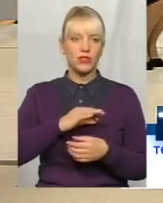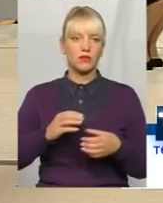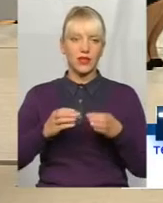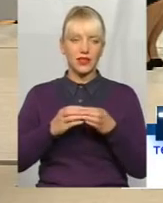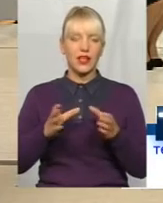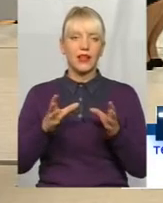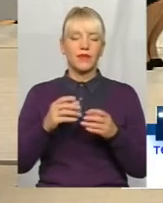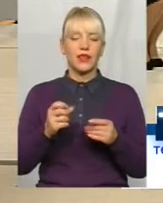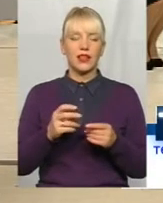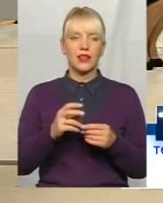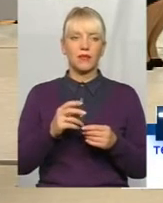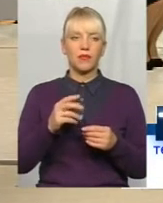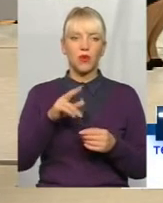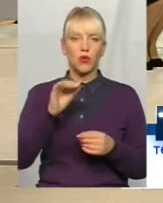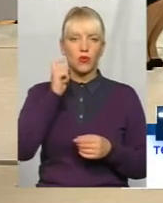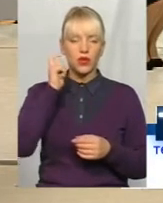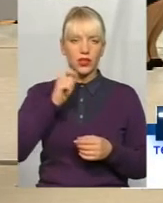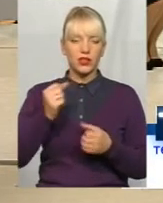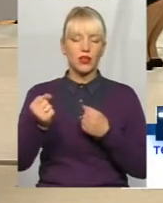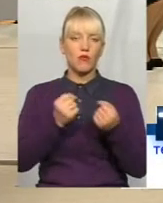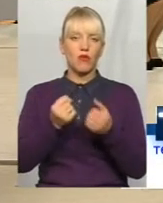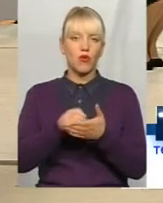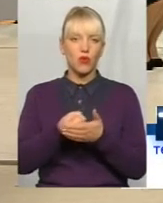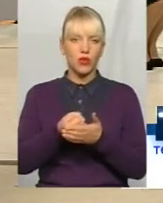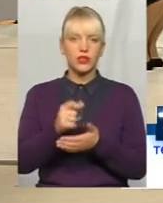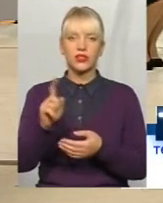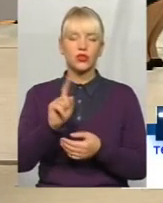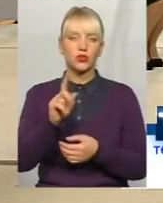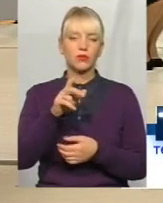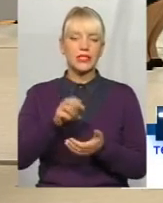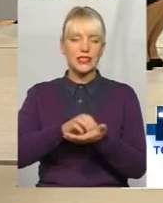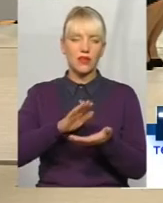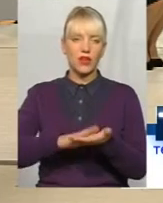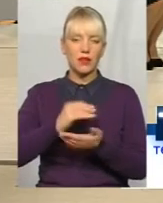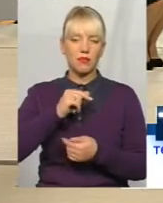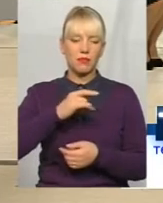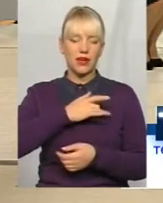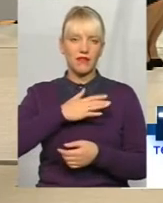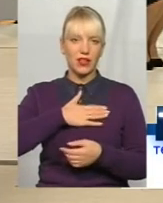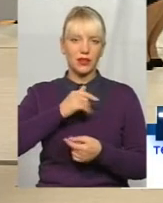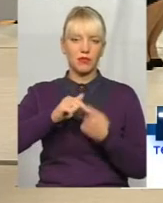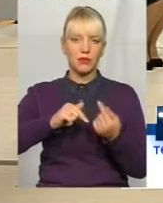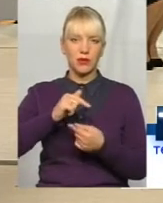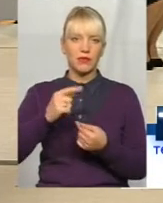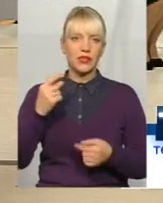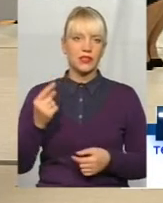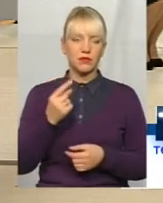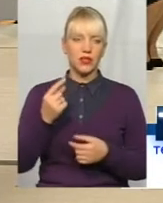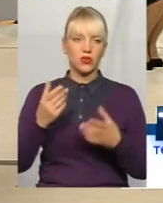громадськими організаціями по Україні боролися, щоб зарахували приватним підприємцям з першого дня